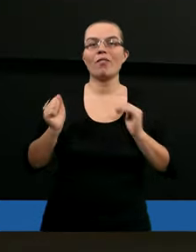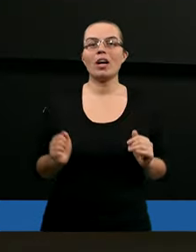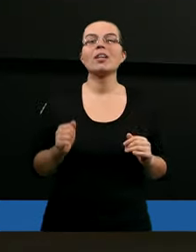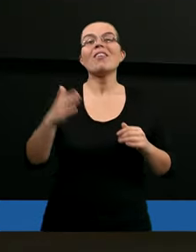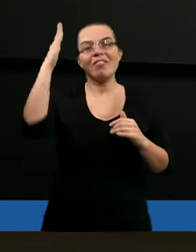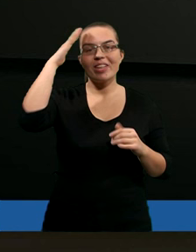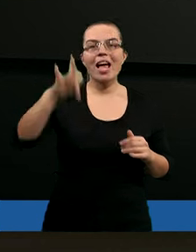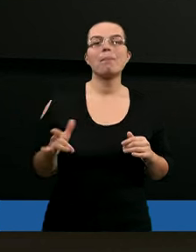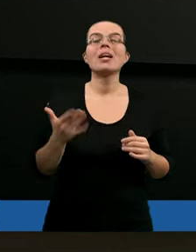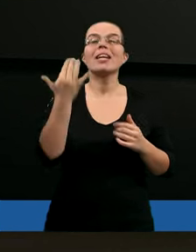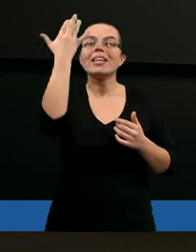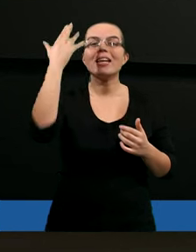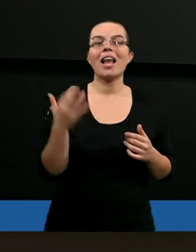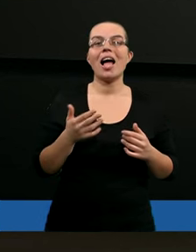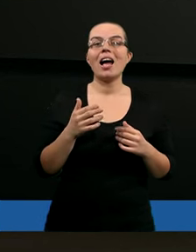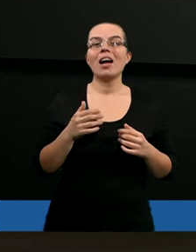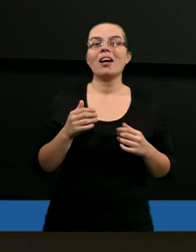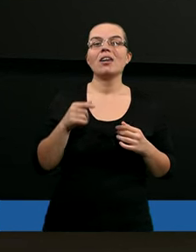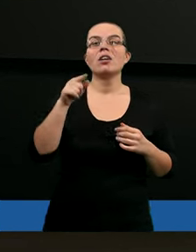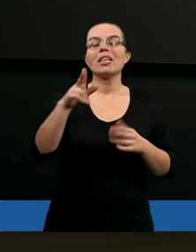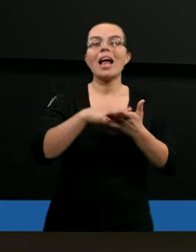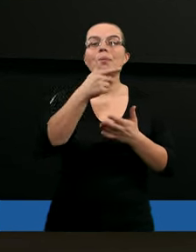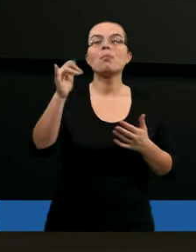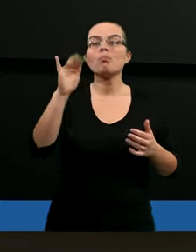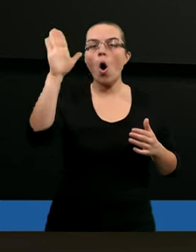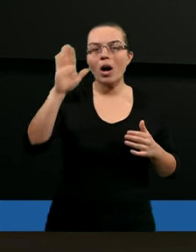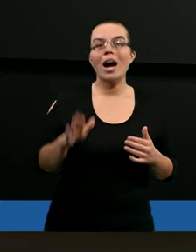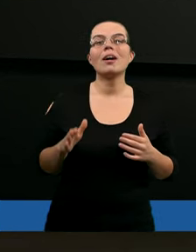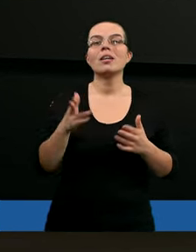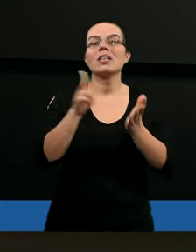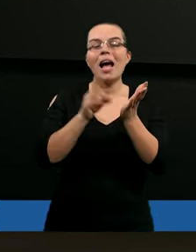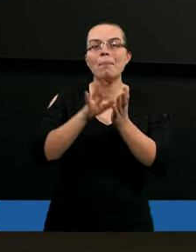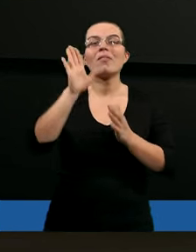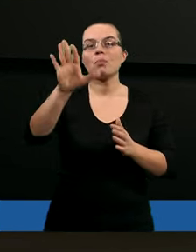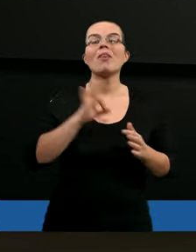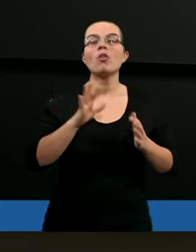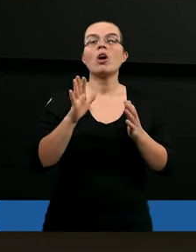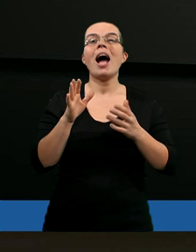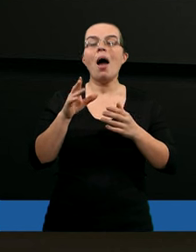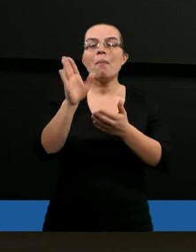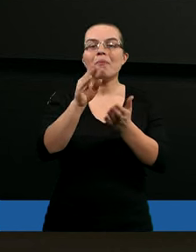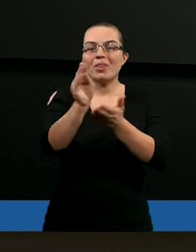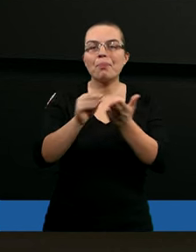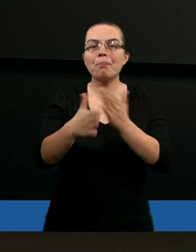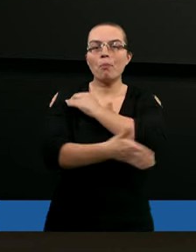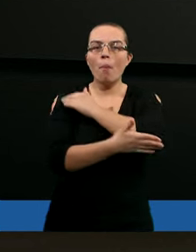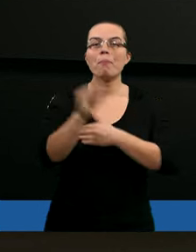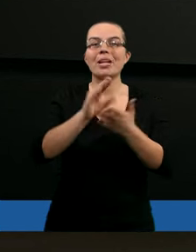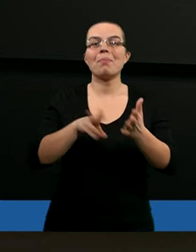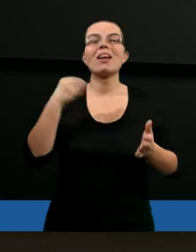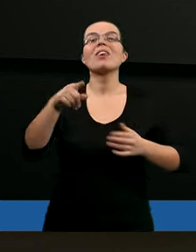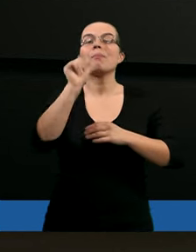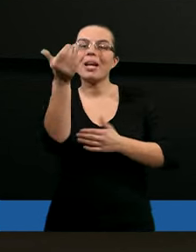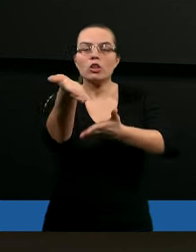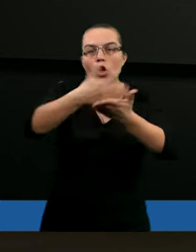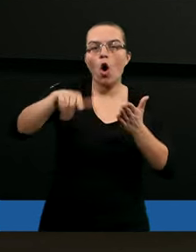Nie wiemy, ile ja obowiedział na temat Boga. Na pewno nie miał całego Pisma Świętego. Natomiast choćby z tego